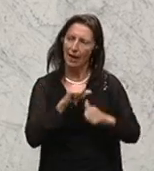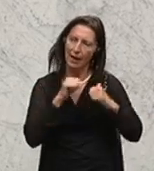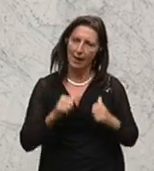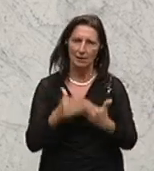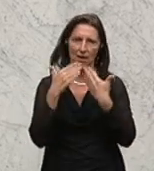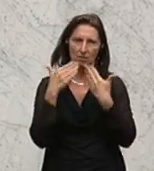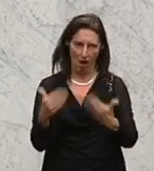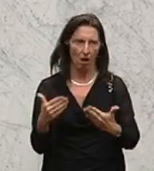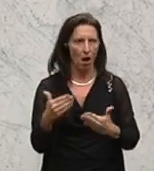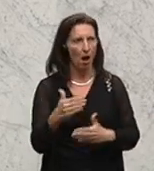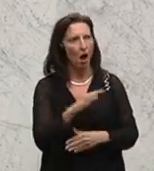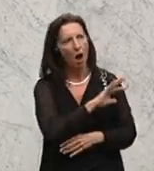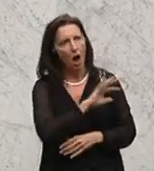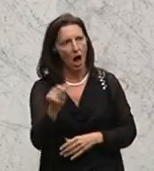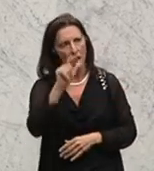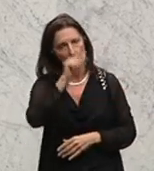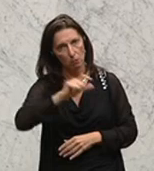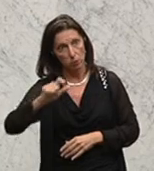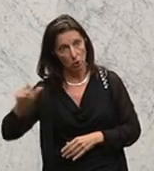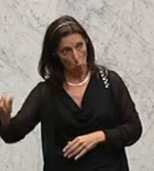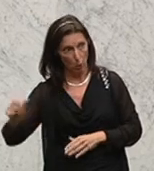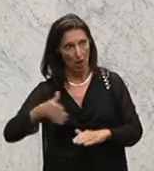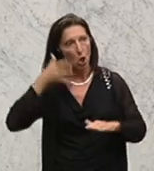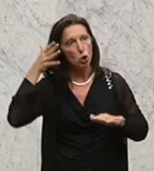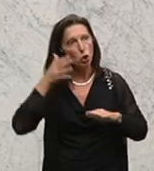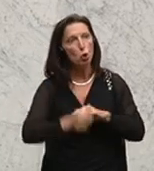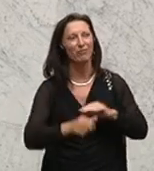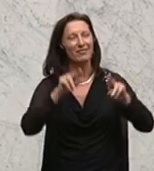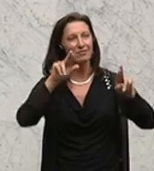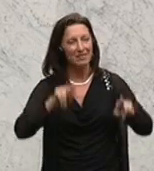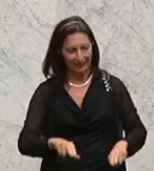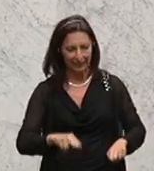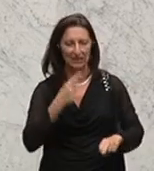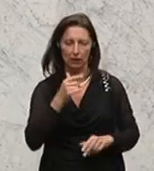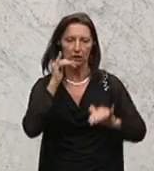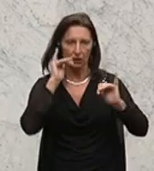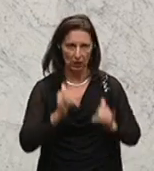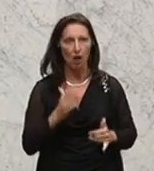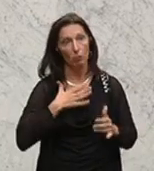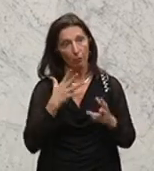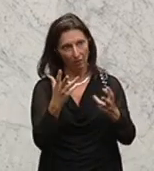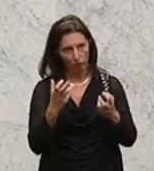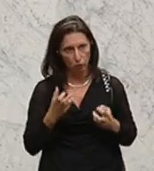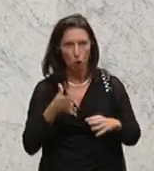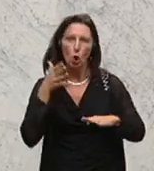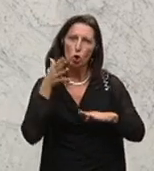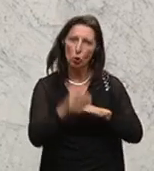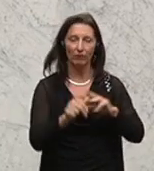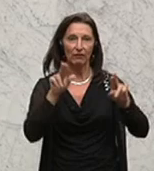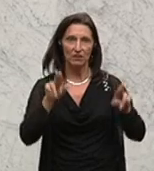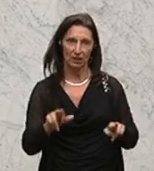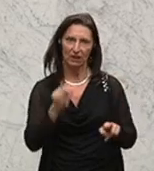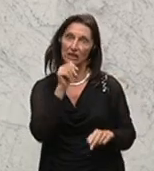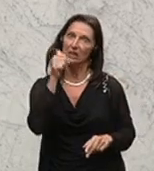die Ja sagen zu diesem Durchgriffsrecht, wo es mein Wunsch ist, dass wir dieses Durchgriffsrecht kein einziges Mal